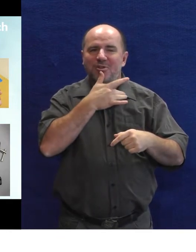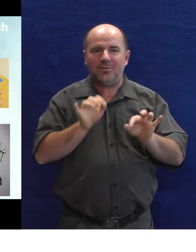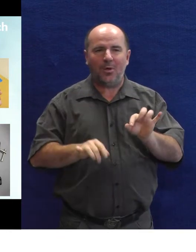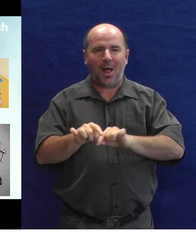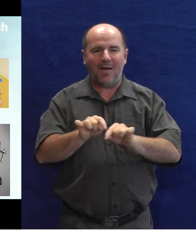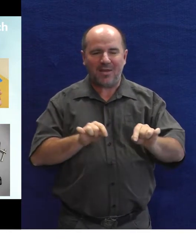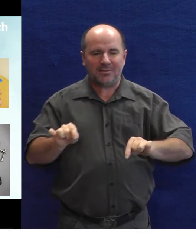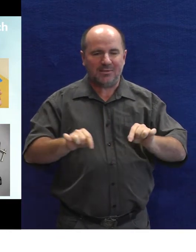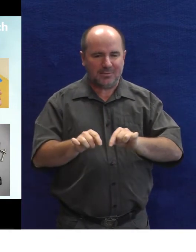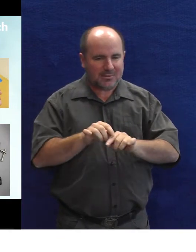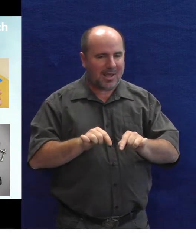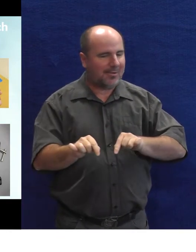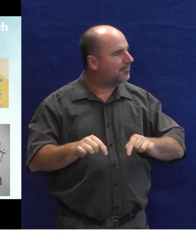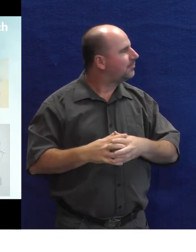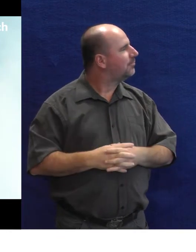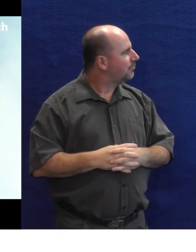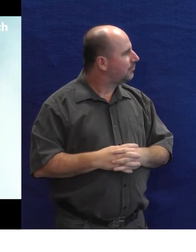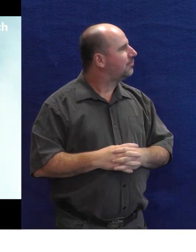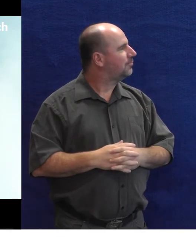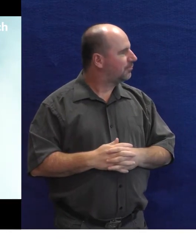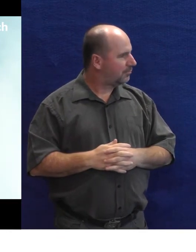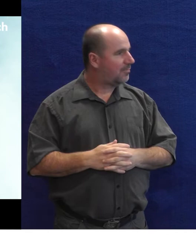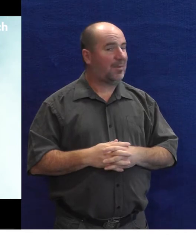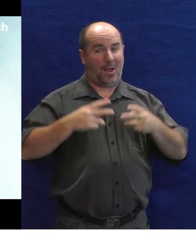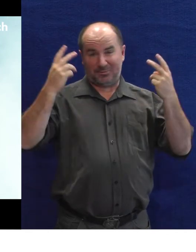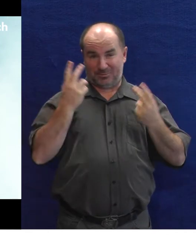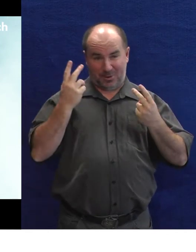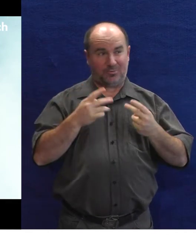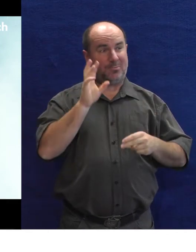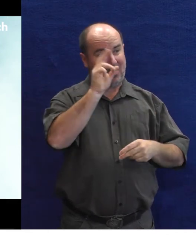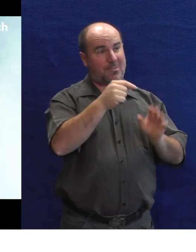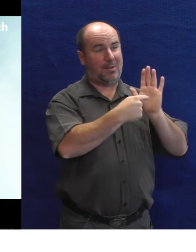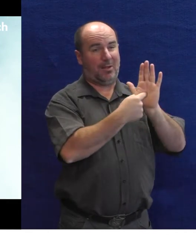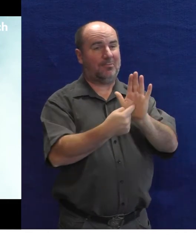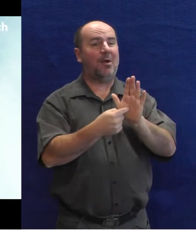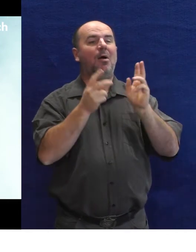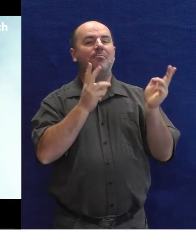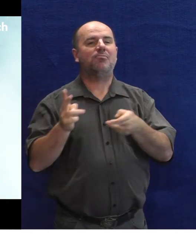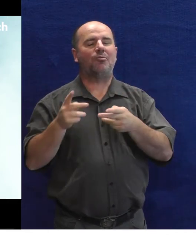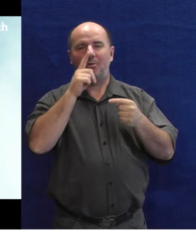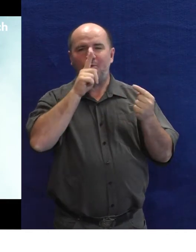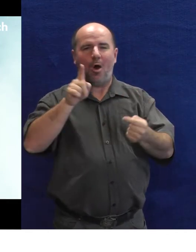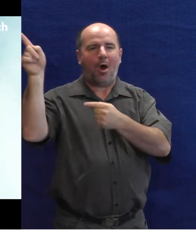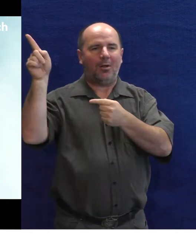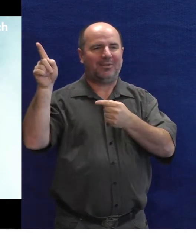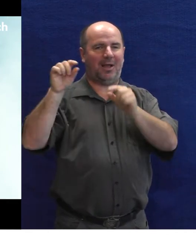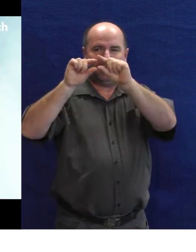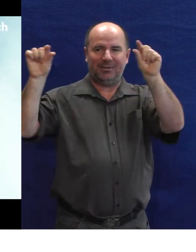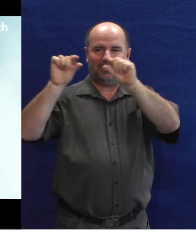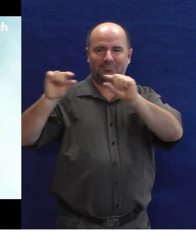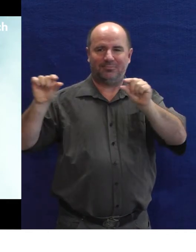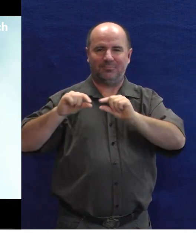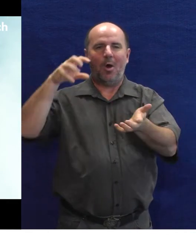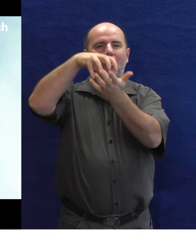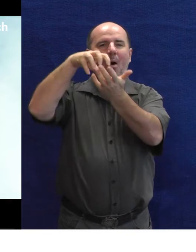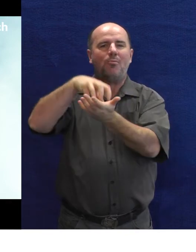klávesnici, hlavové ukazovátko a tak dále. A samozřejmě máte možnost si na webu